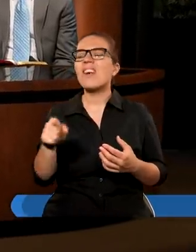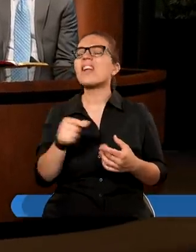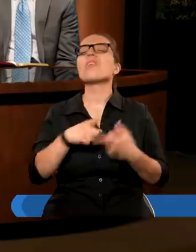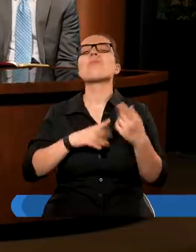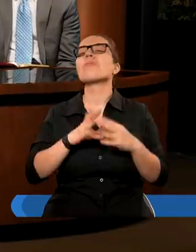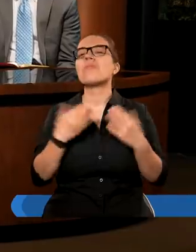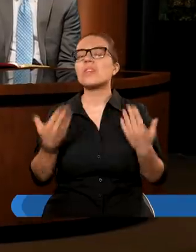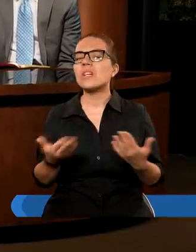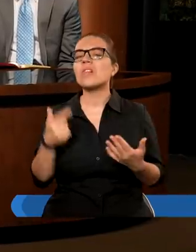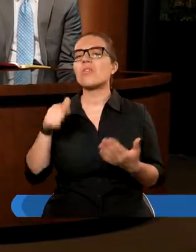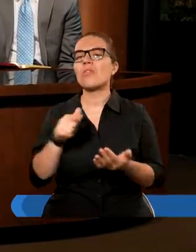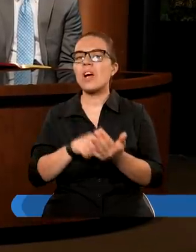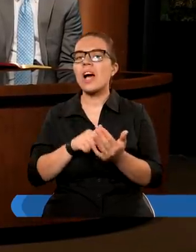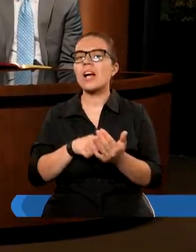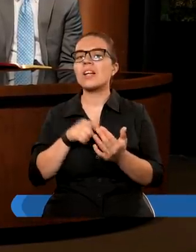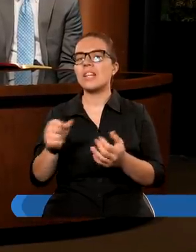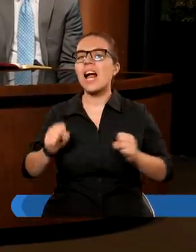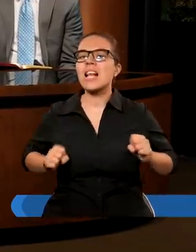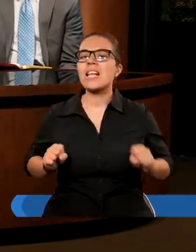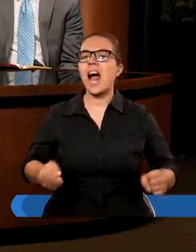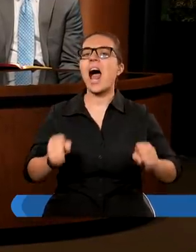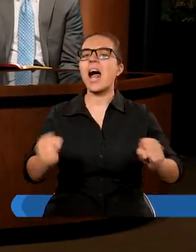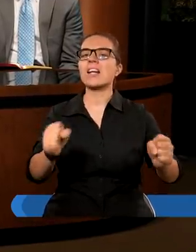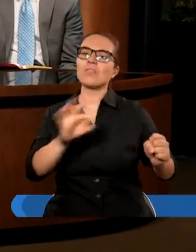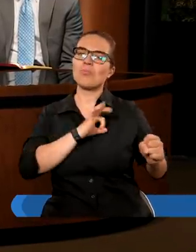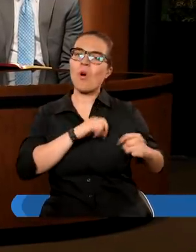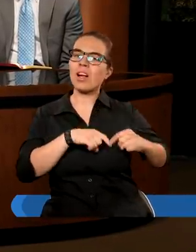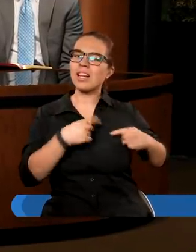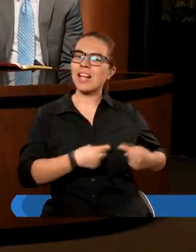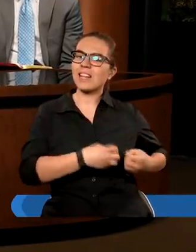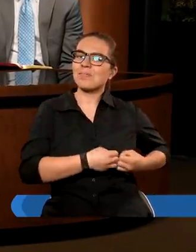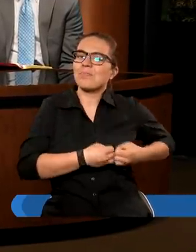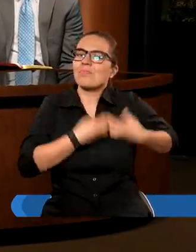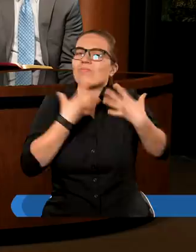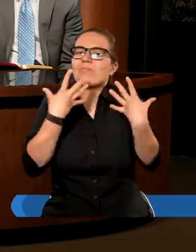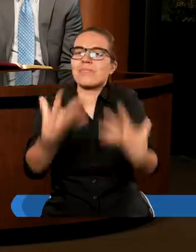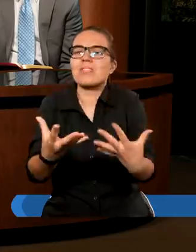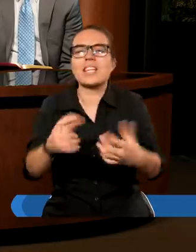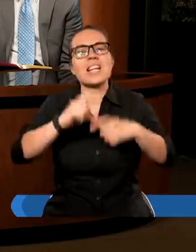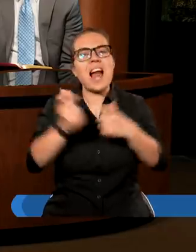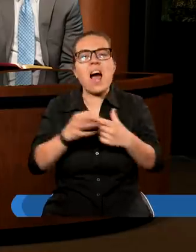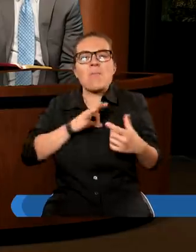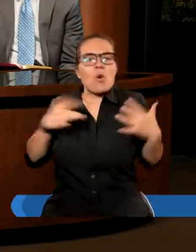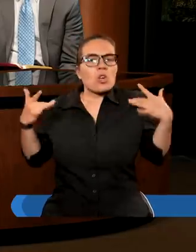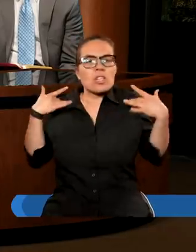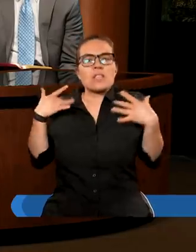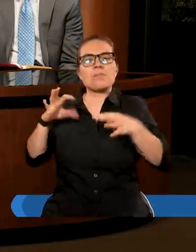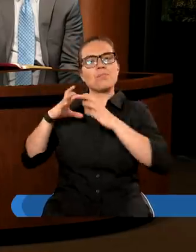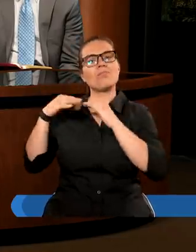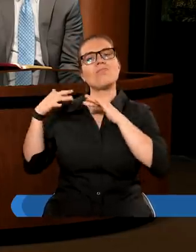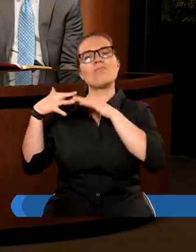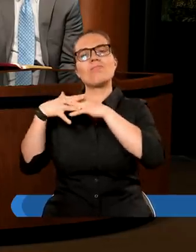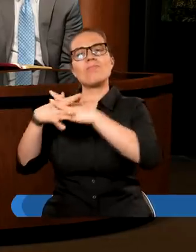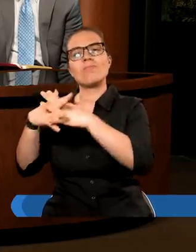to przede wszystkim rzeczywiście zaangażowanie całego serca, zaangażowanie całego siebie, całego życia, aby być